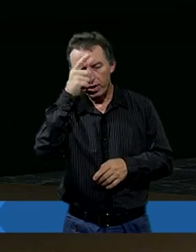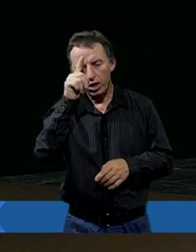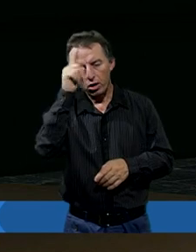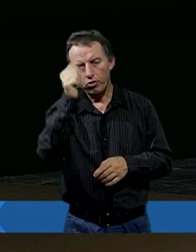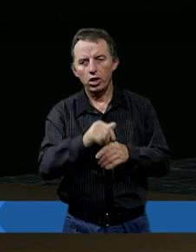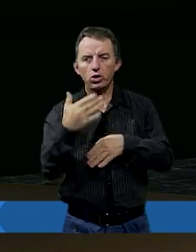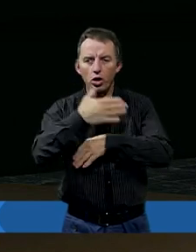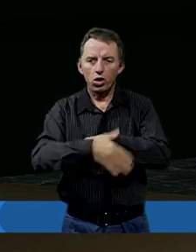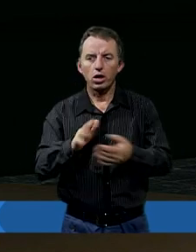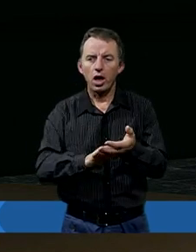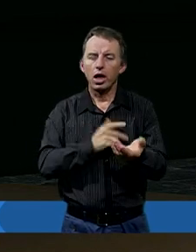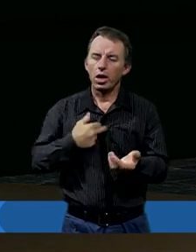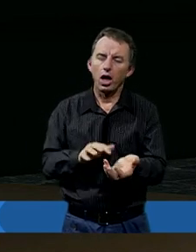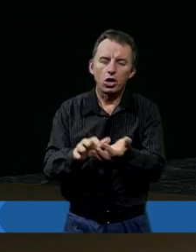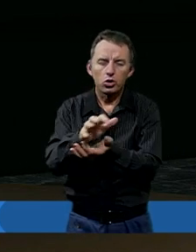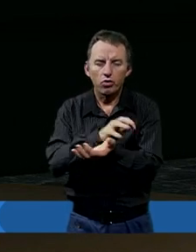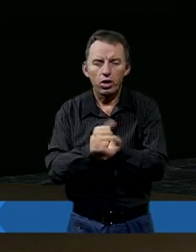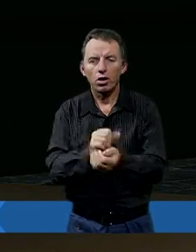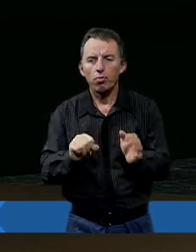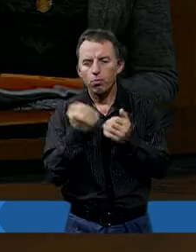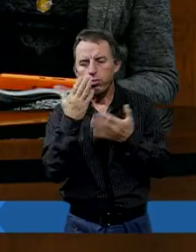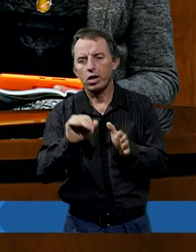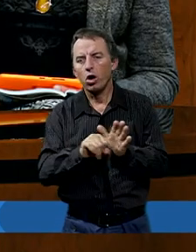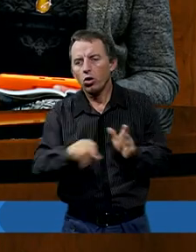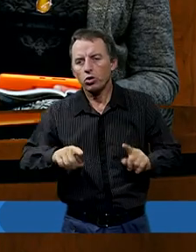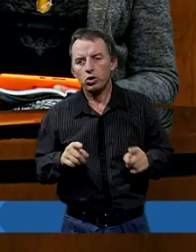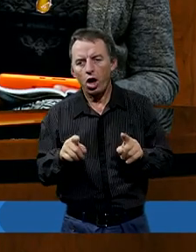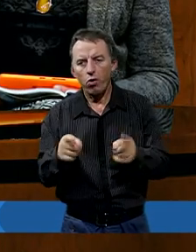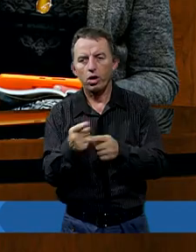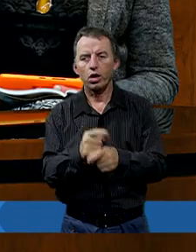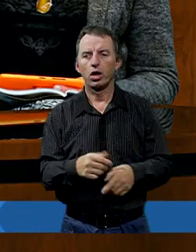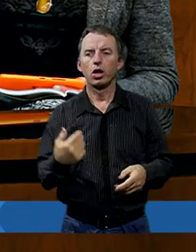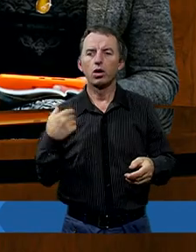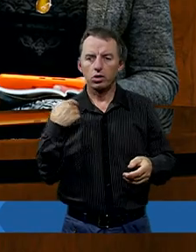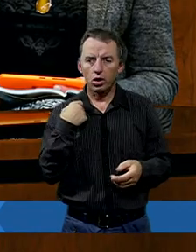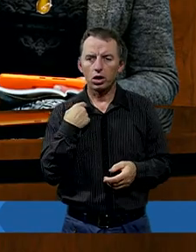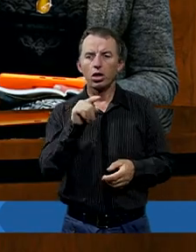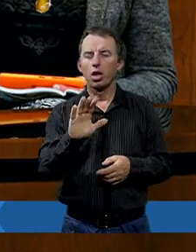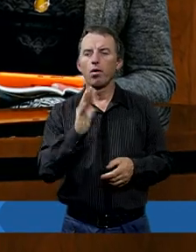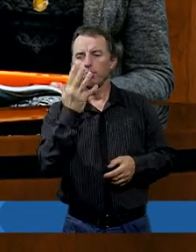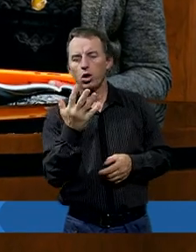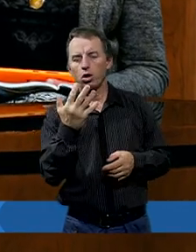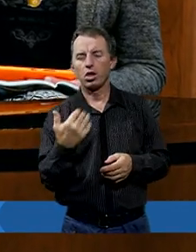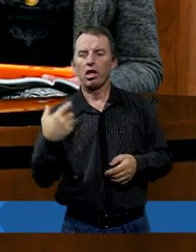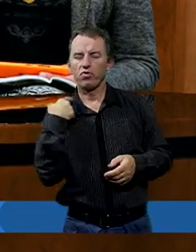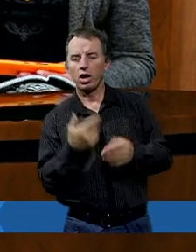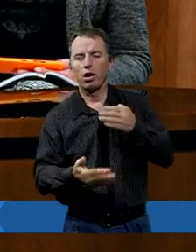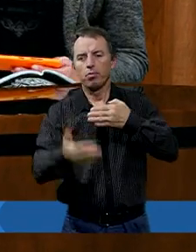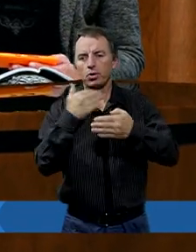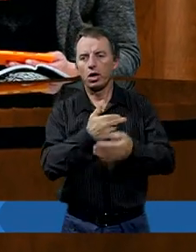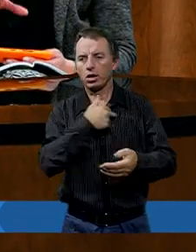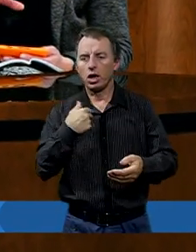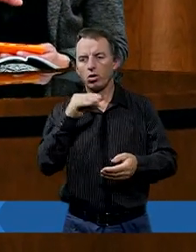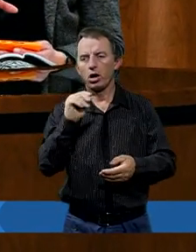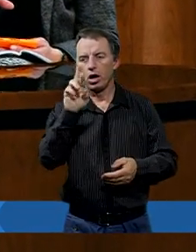platońska na nasz świat teraz bardzo oddziałuje. Dusza nieśmiertelna to jest dopiero piąty wiek przed naszą erą. I